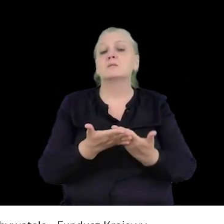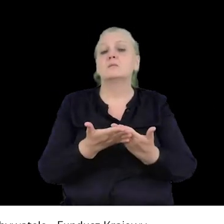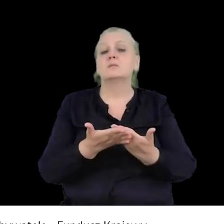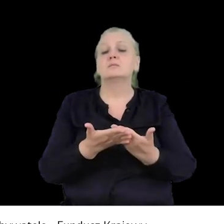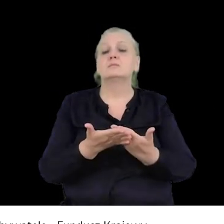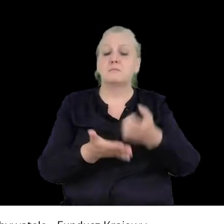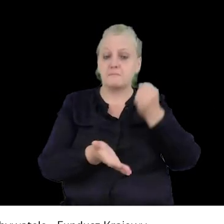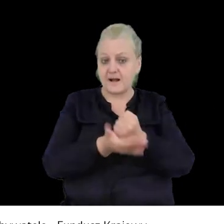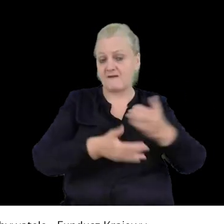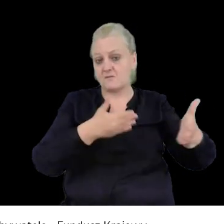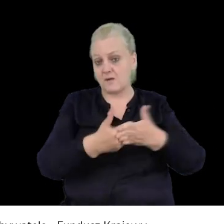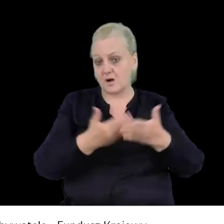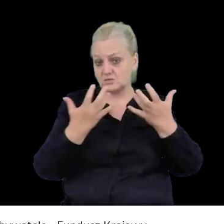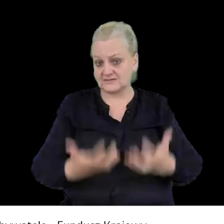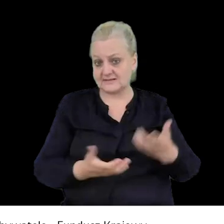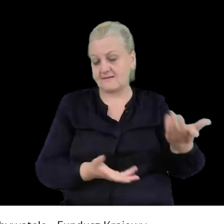do małżeństwa.